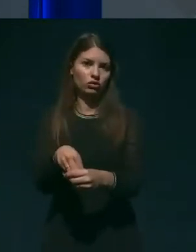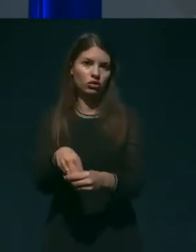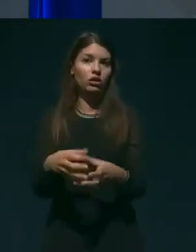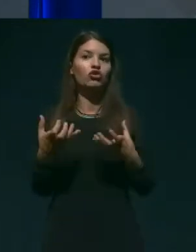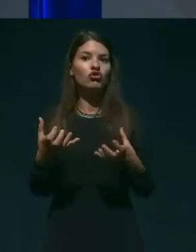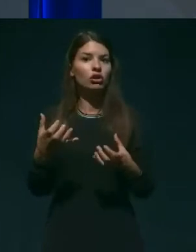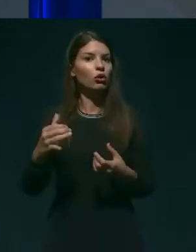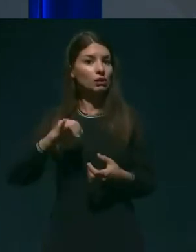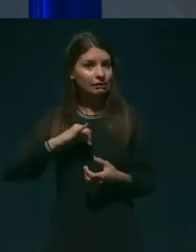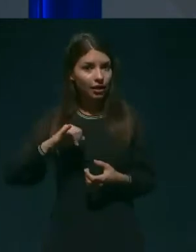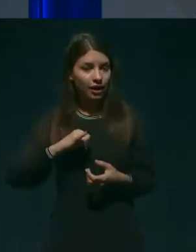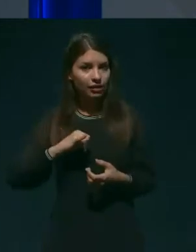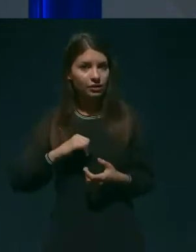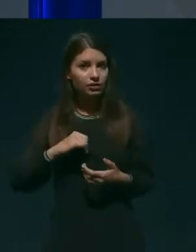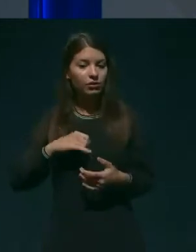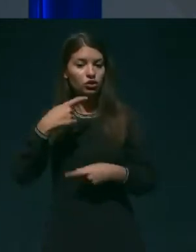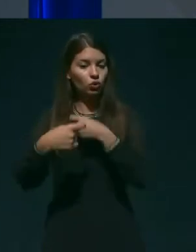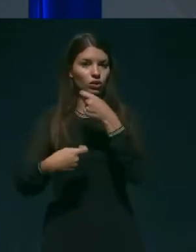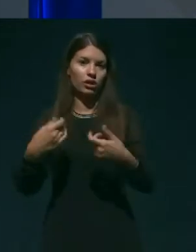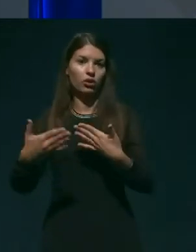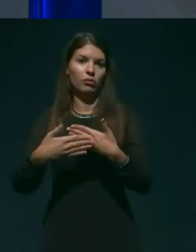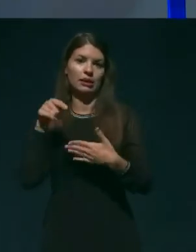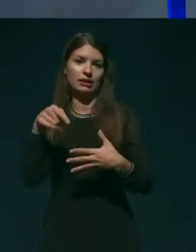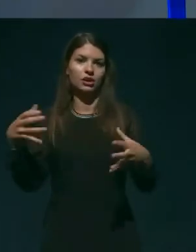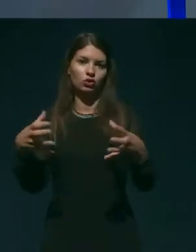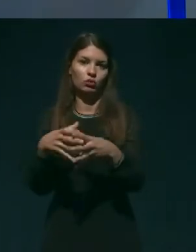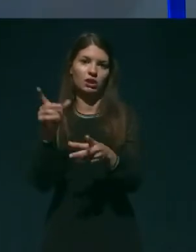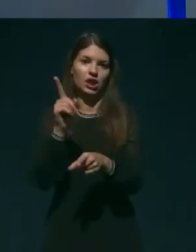skupnih naročilih sodelovali. Hvala lepa.